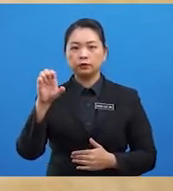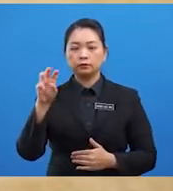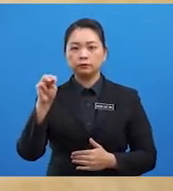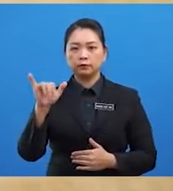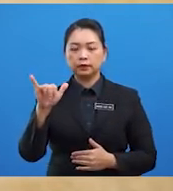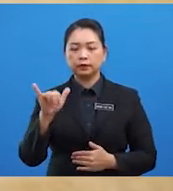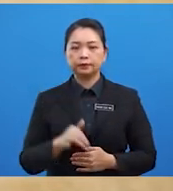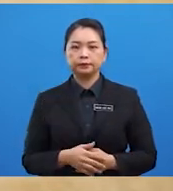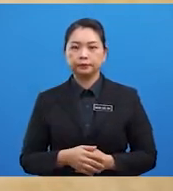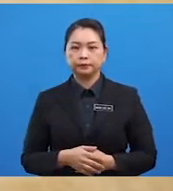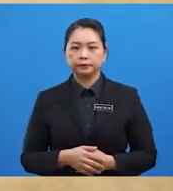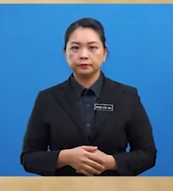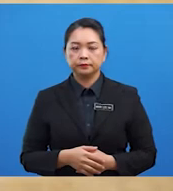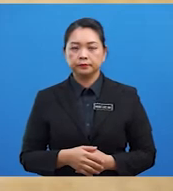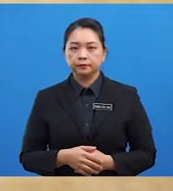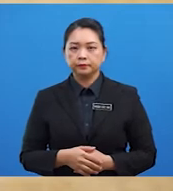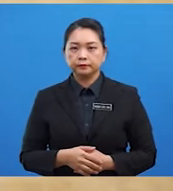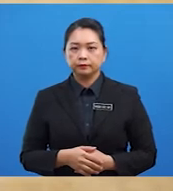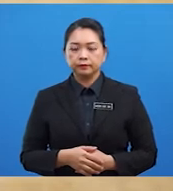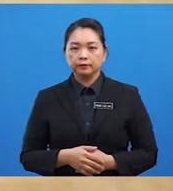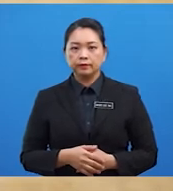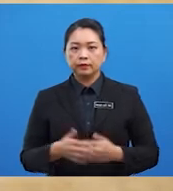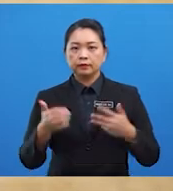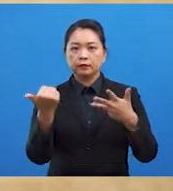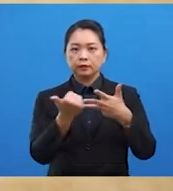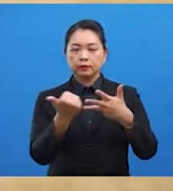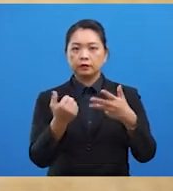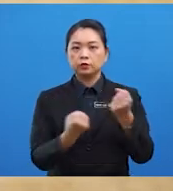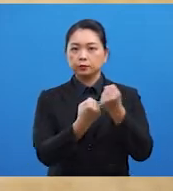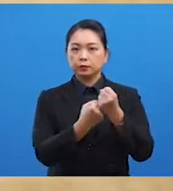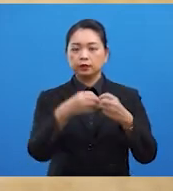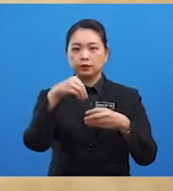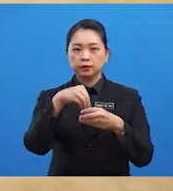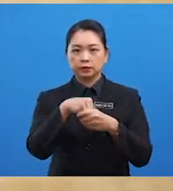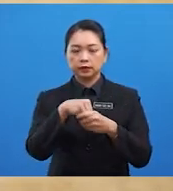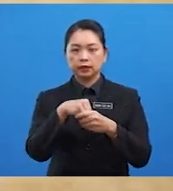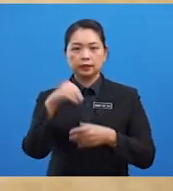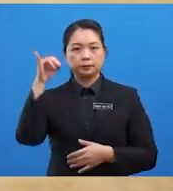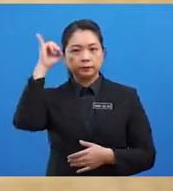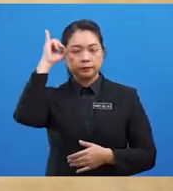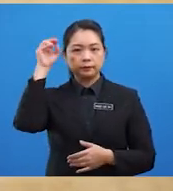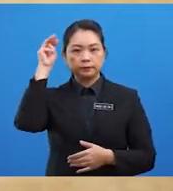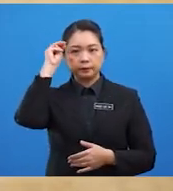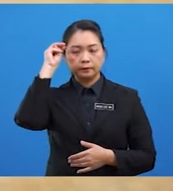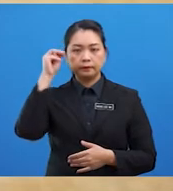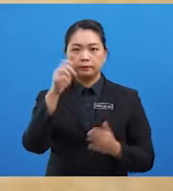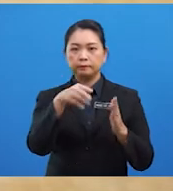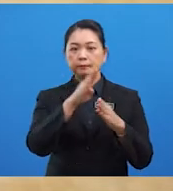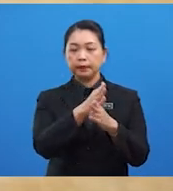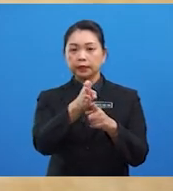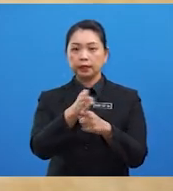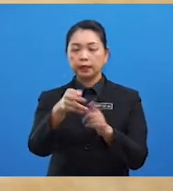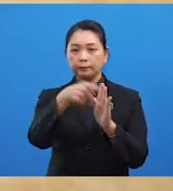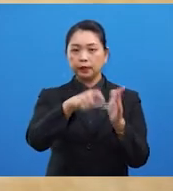dan keempat adalah sumbangan Ibnu Majid dalam bidang penulisan yang